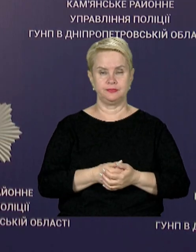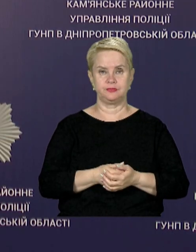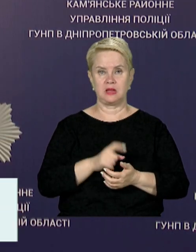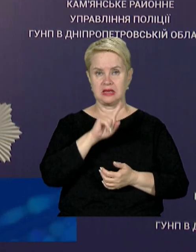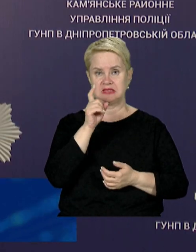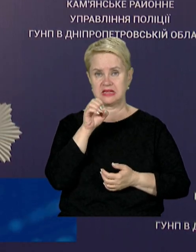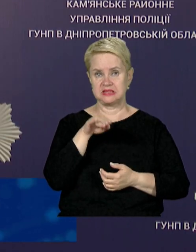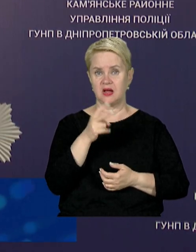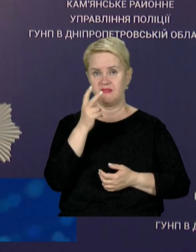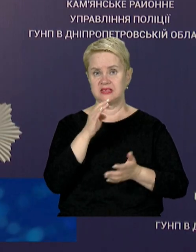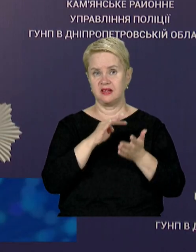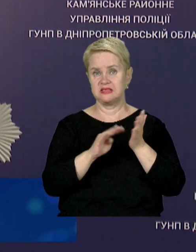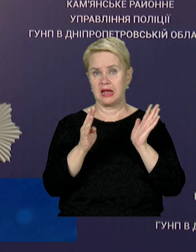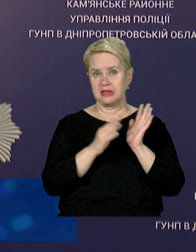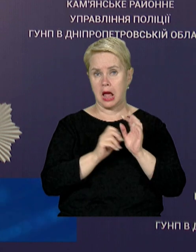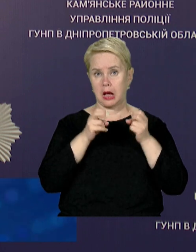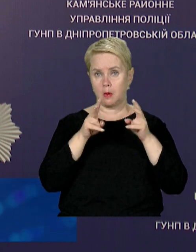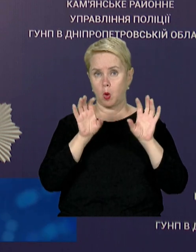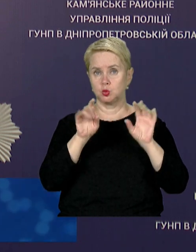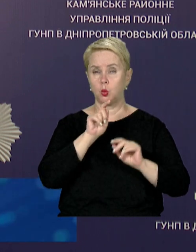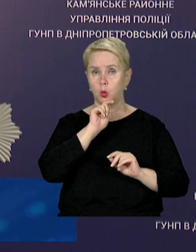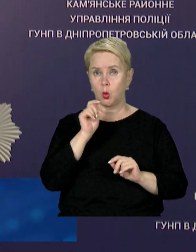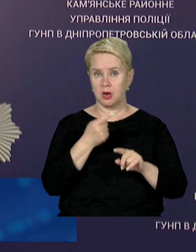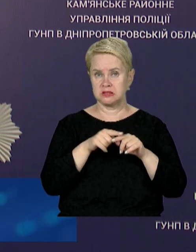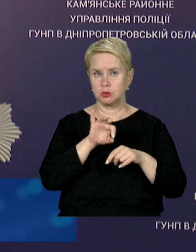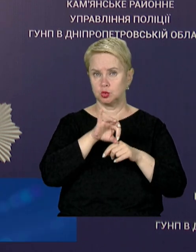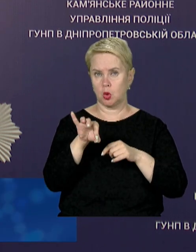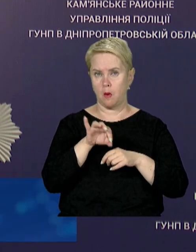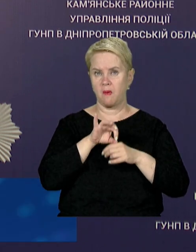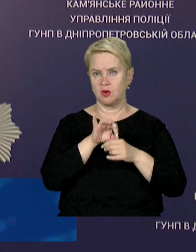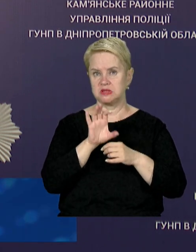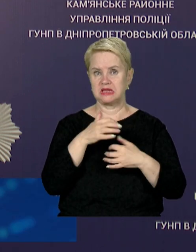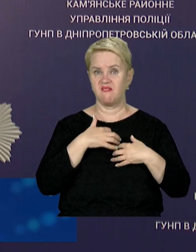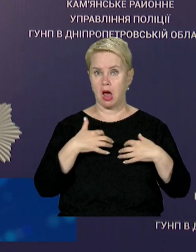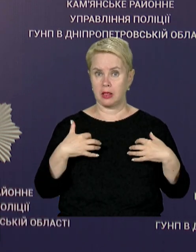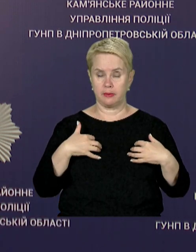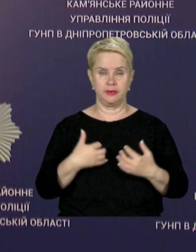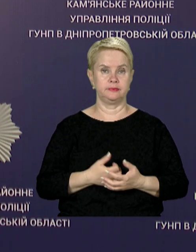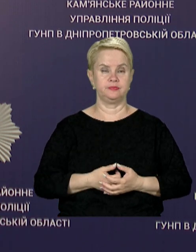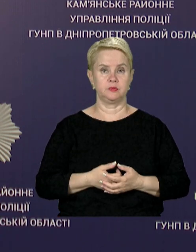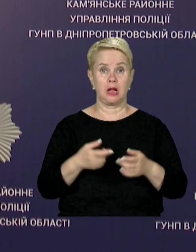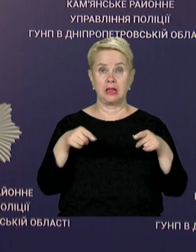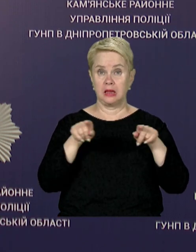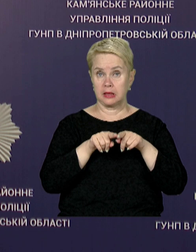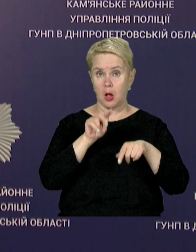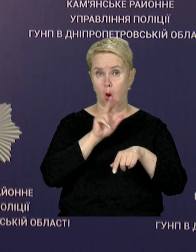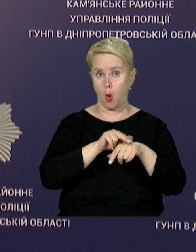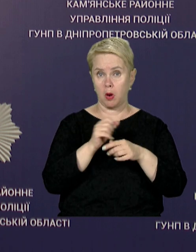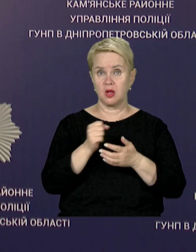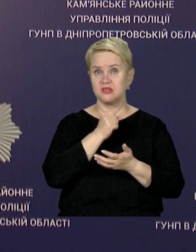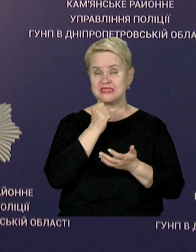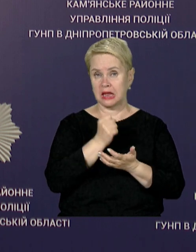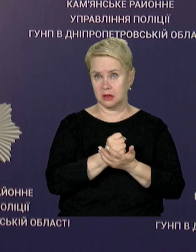статтею 299 Кримінального кодексу України, це жорстоке повадження з тваринами. Також поліцейські